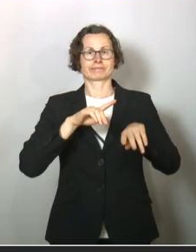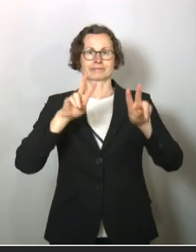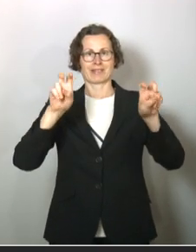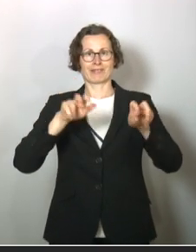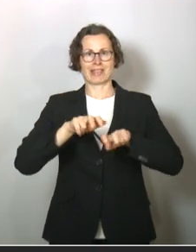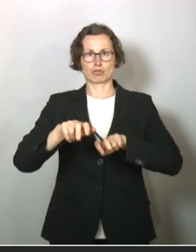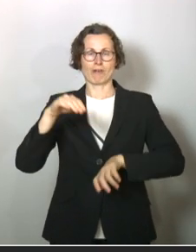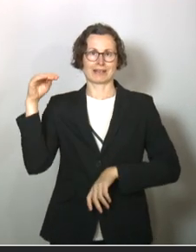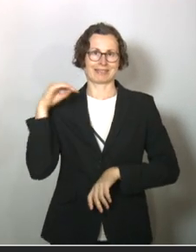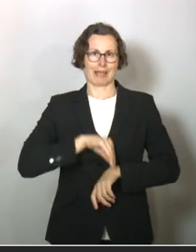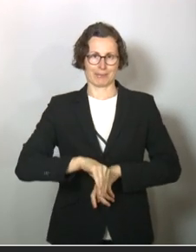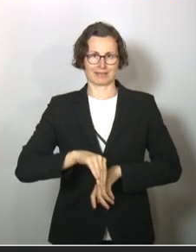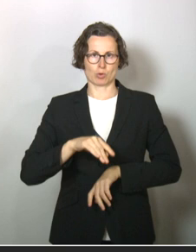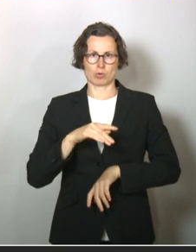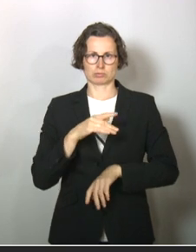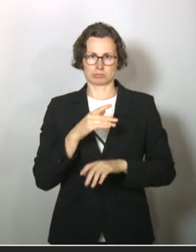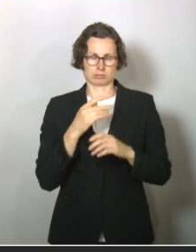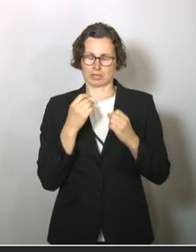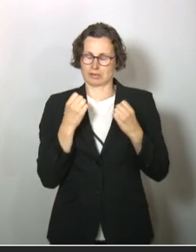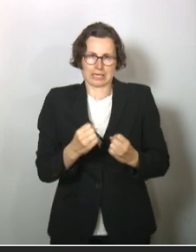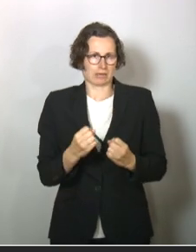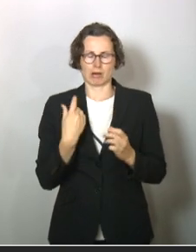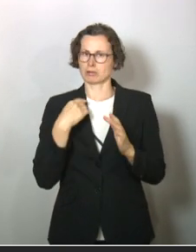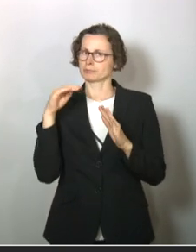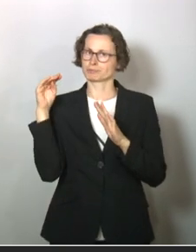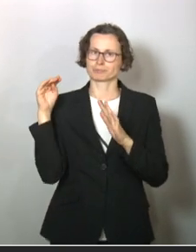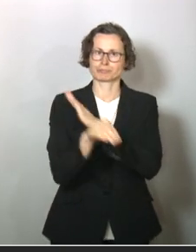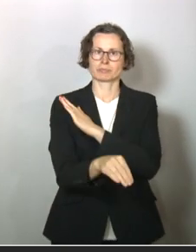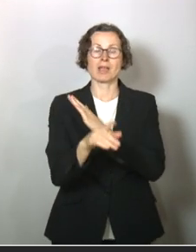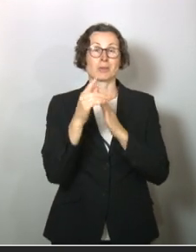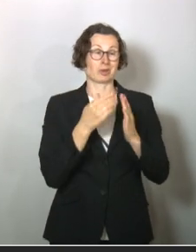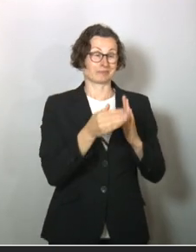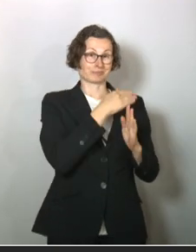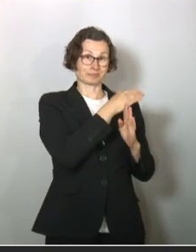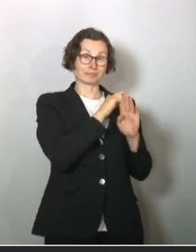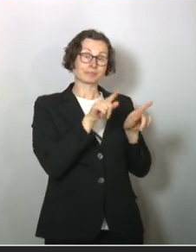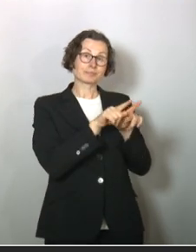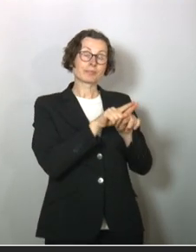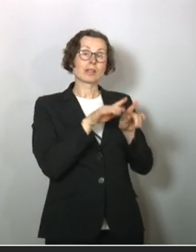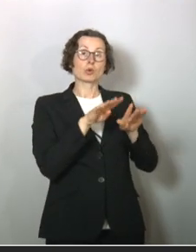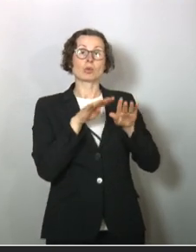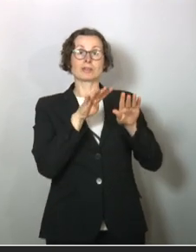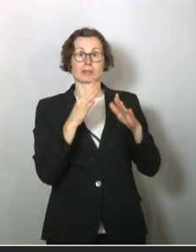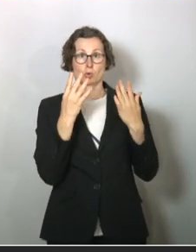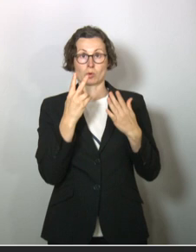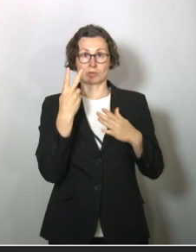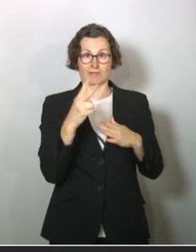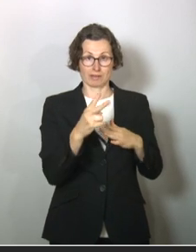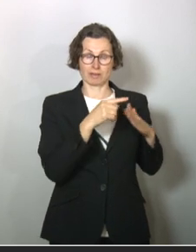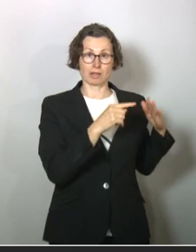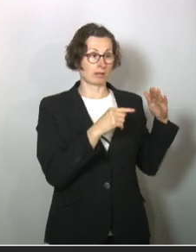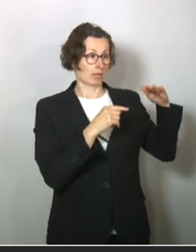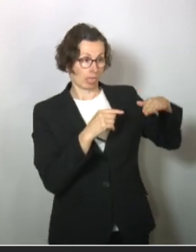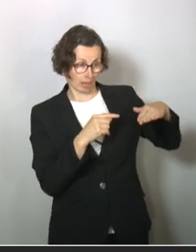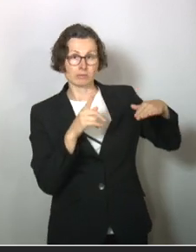Da kann überhaupt kein Zweifel daran bestehen. Dann ist 1929 ein relativ harmloser Einbruch. Das kann man